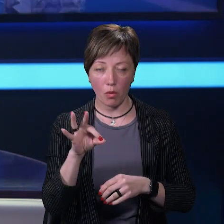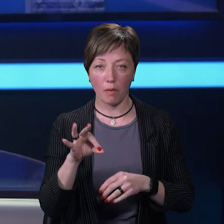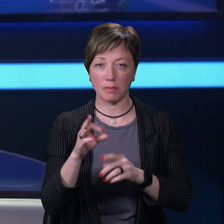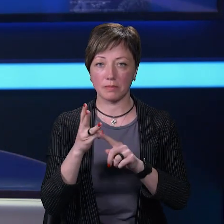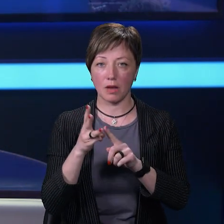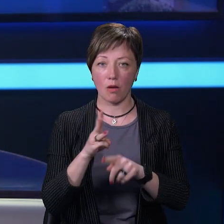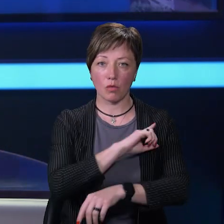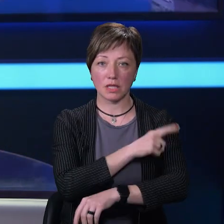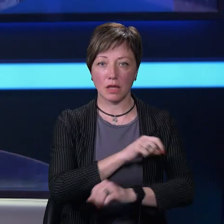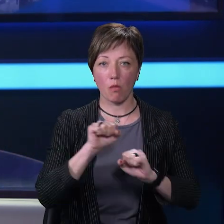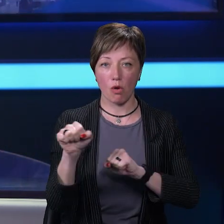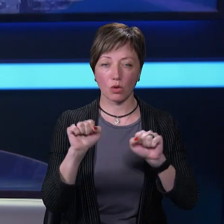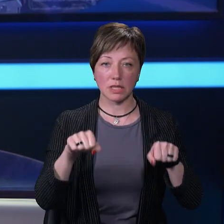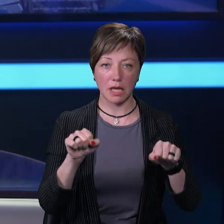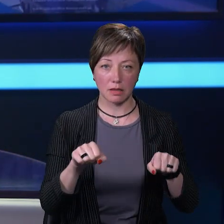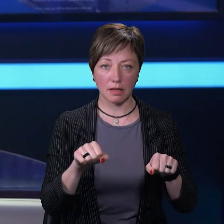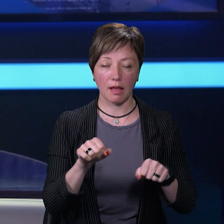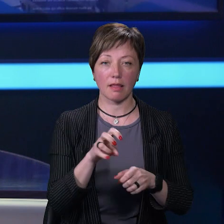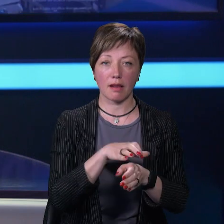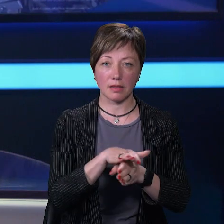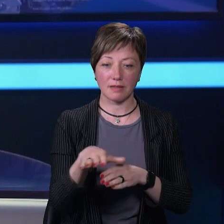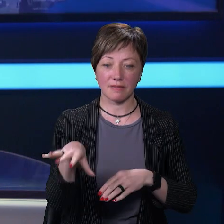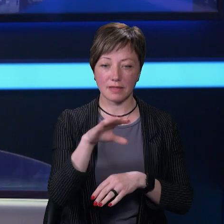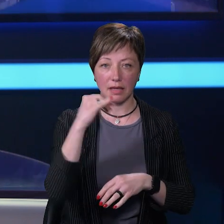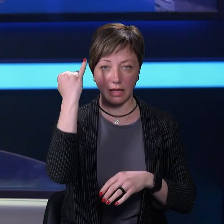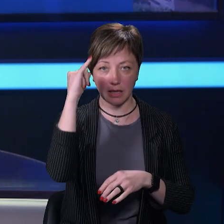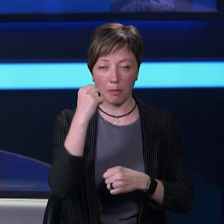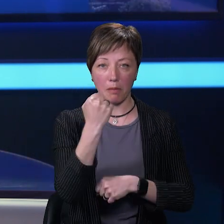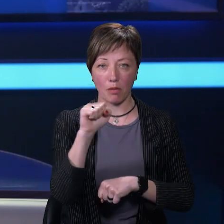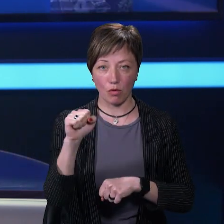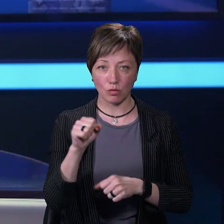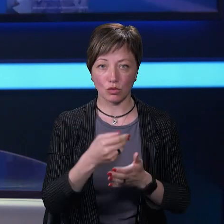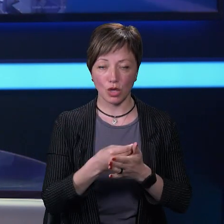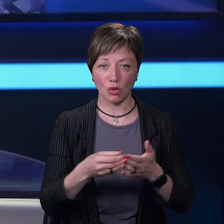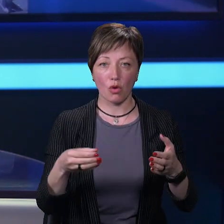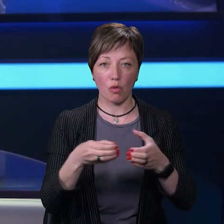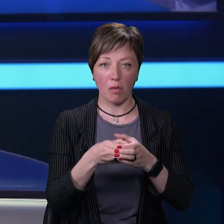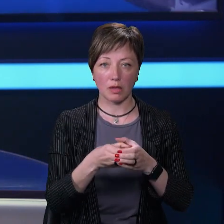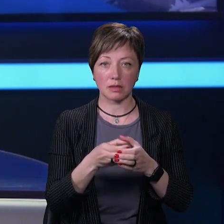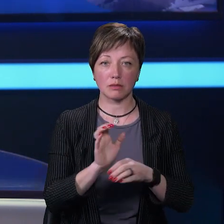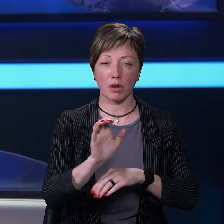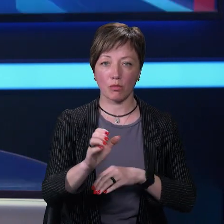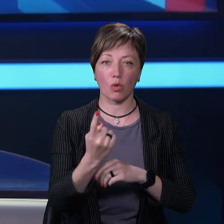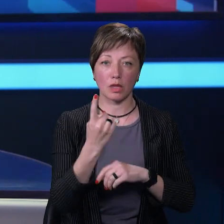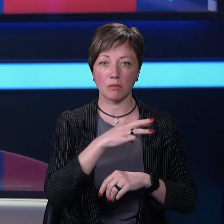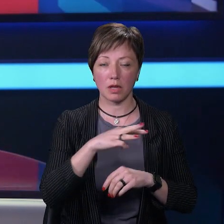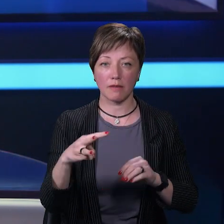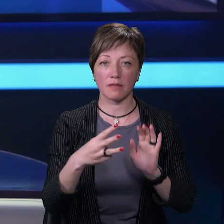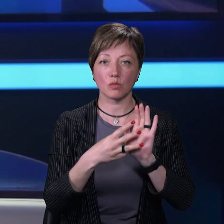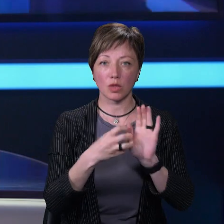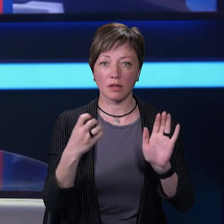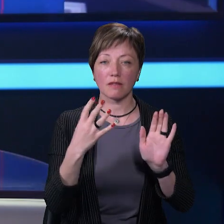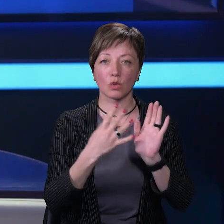посилення обороноздатності. На реалізацію усіх ідей-переможців із бюджету громади спрямують 1 мільйон